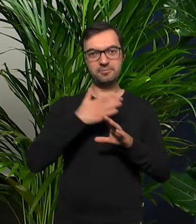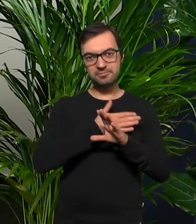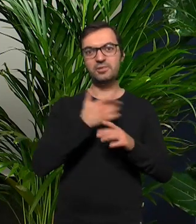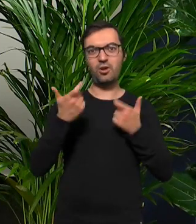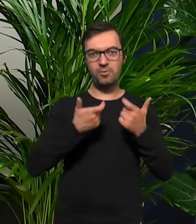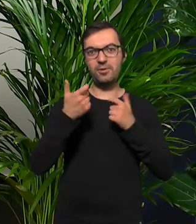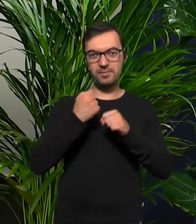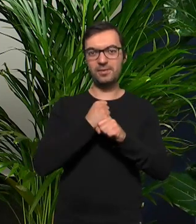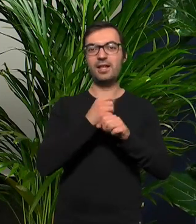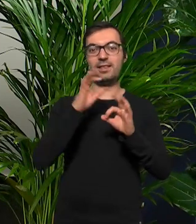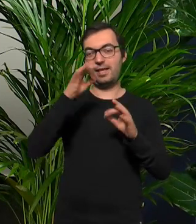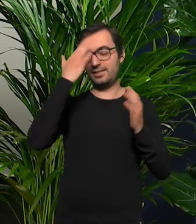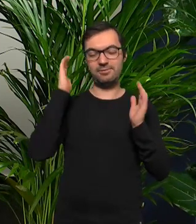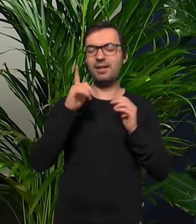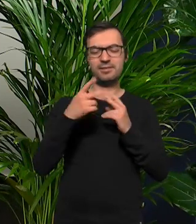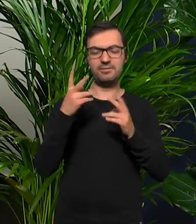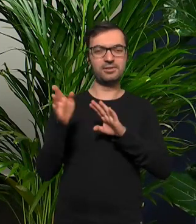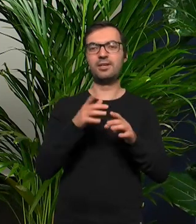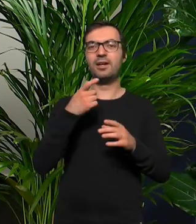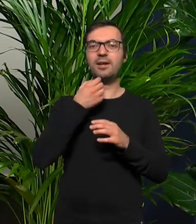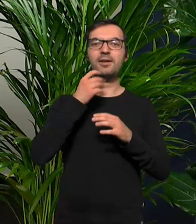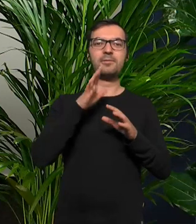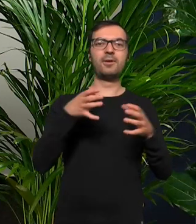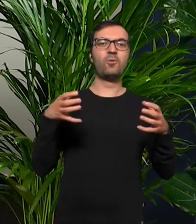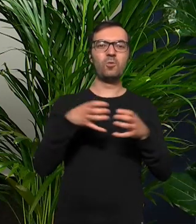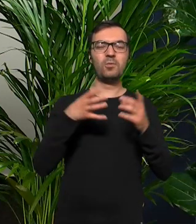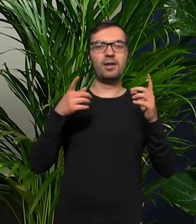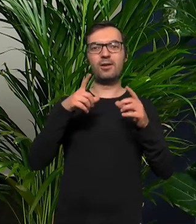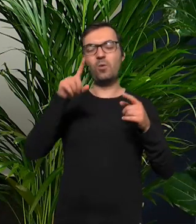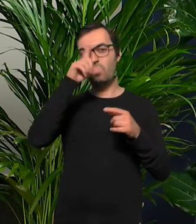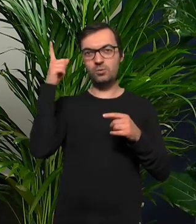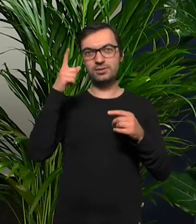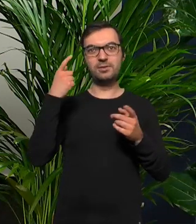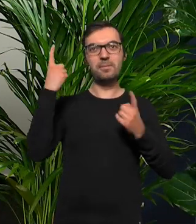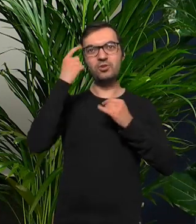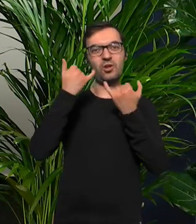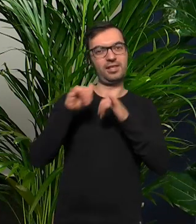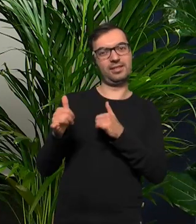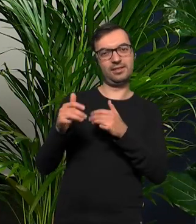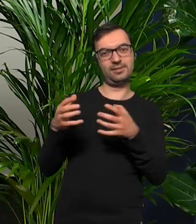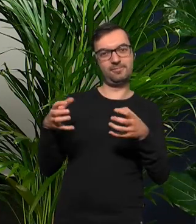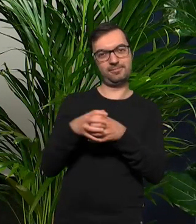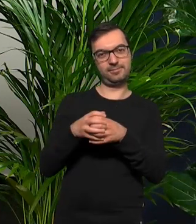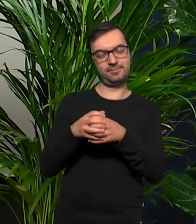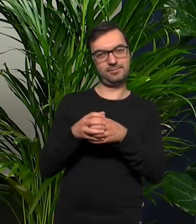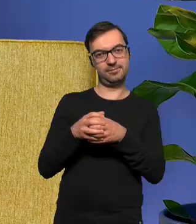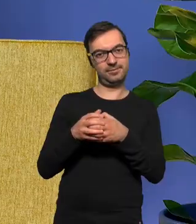nie wiem jak jest teraz i też o to nie pytam jakąś taką grupę ludzi myślących inaczej niż tak zwana większość hmm